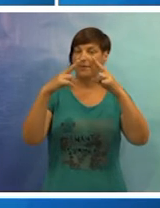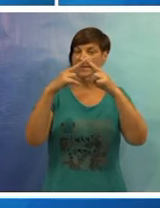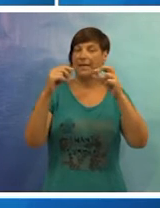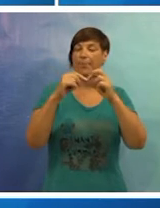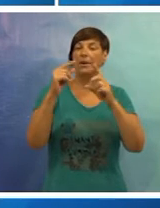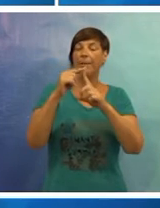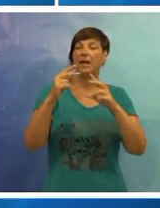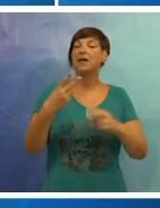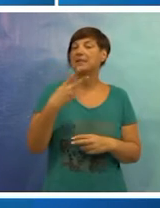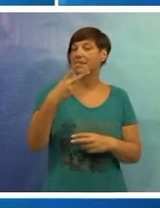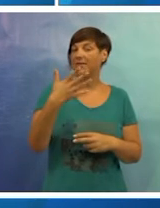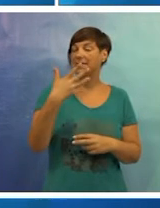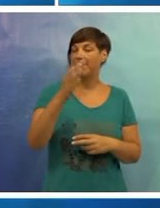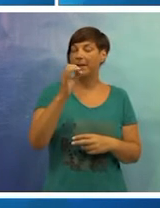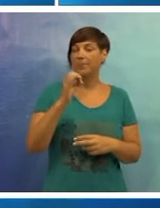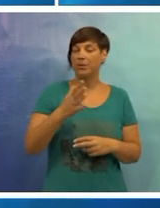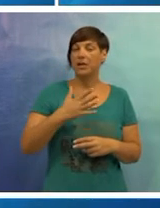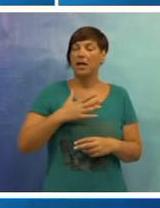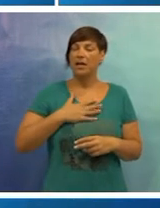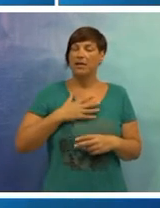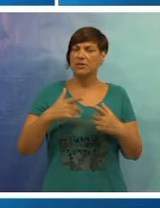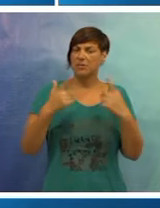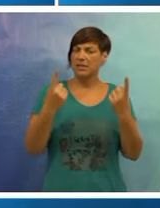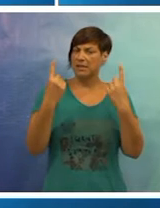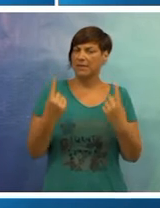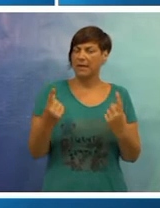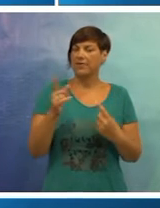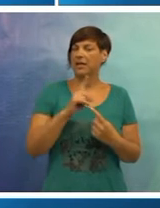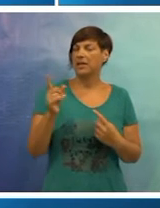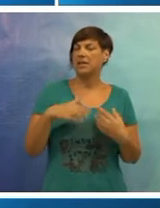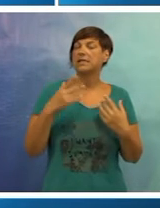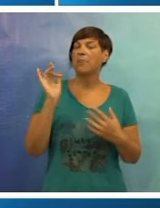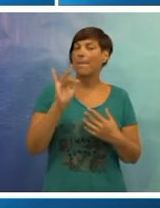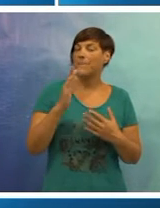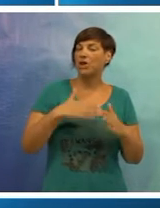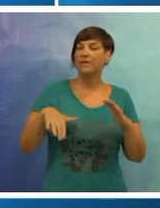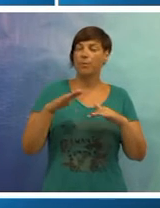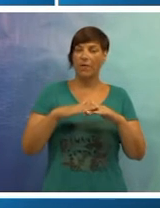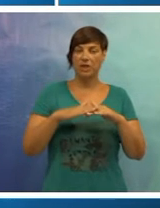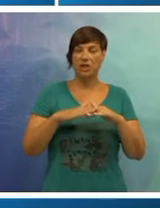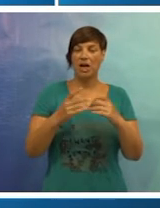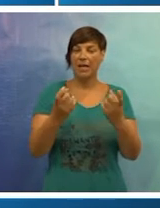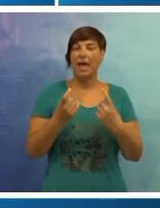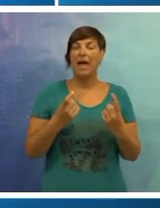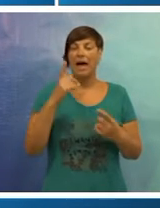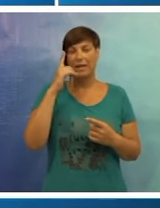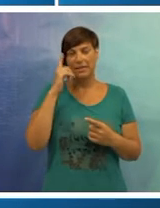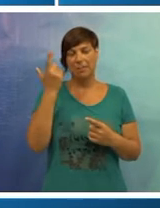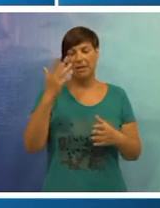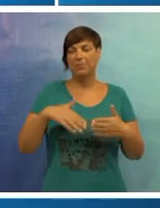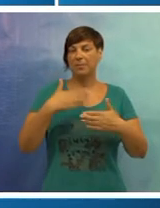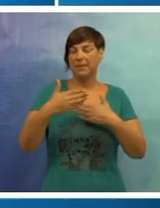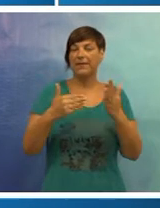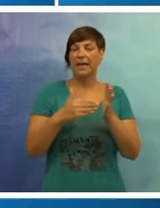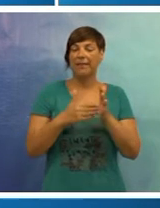kojom visina boravišne pristojbe raste za 25%, jasno smo izrazili stav kako nismo nužno protiv povećanja pristojbe. Ali